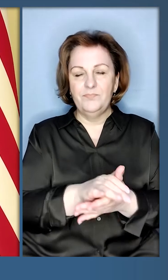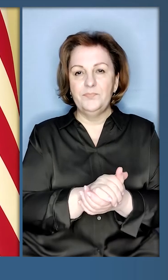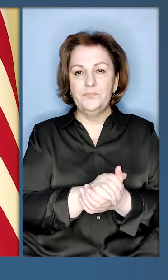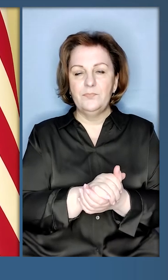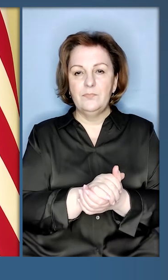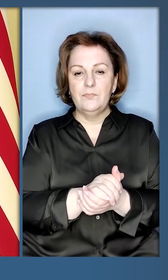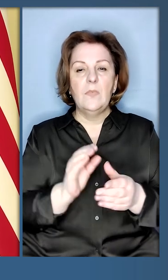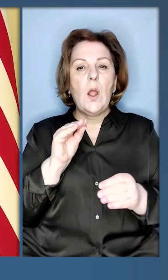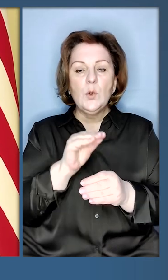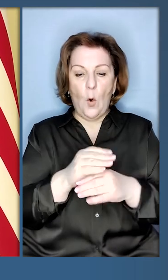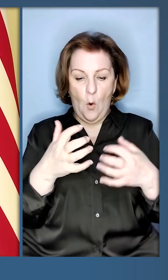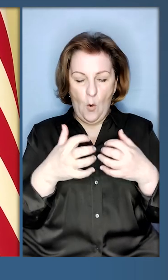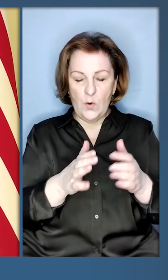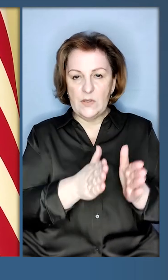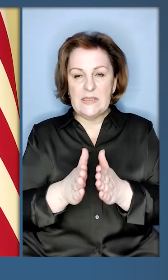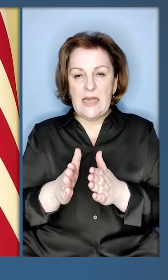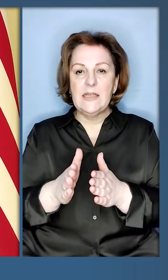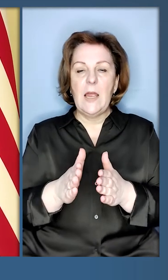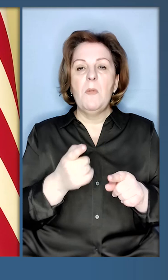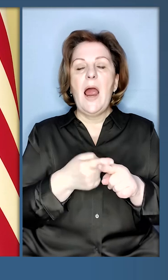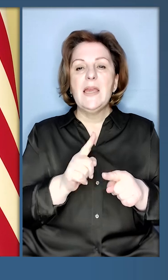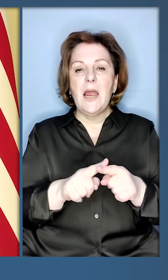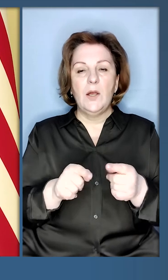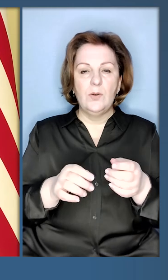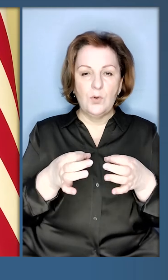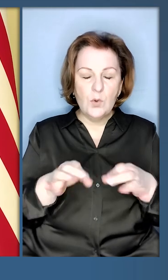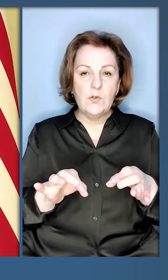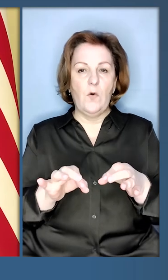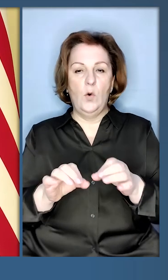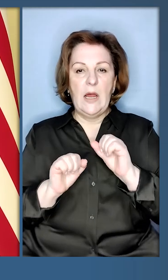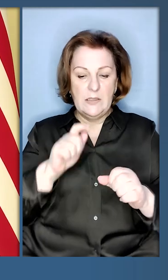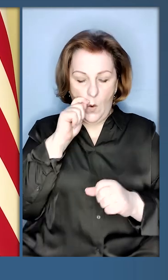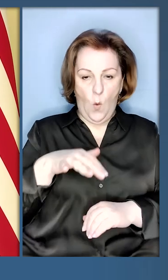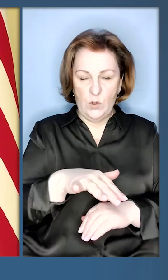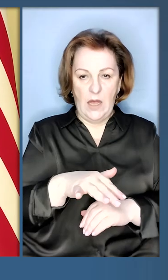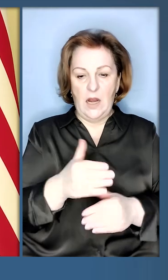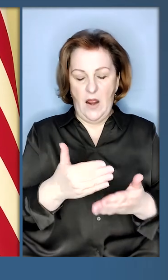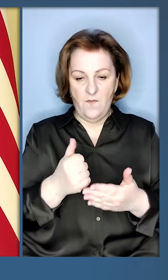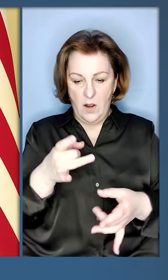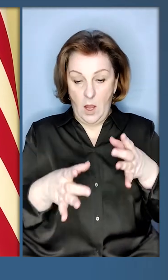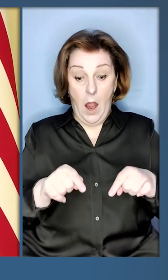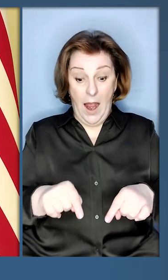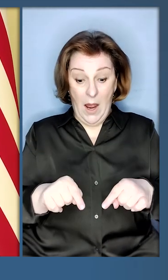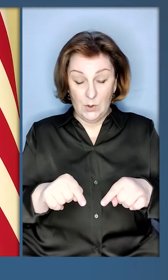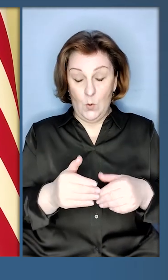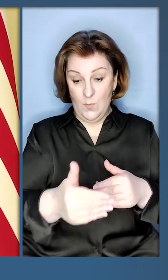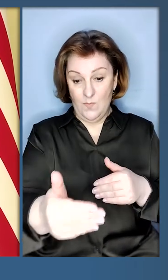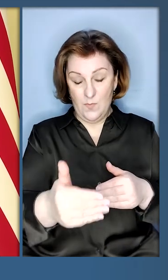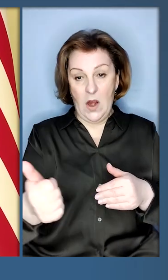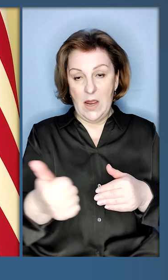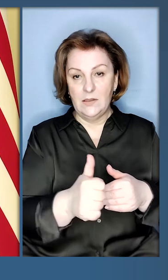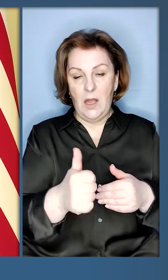Додаткові системи, що дозволять захистити український народ, він бомбардуває. Пізніше, цього тижня, ми оголосимо про